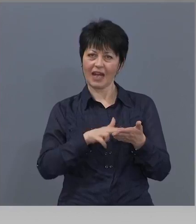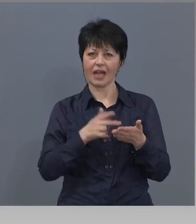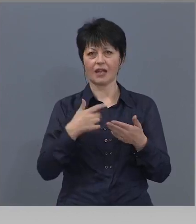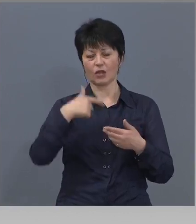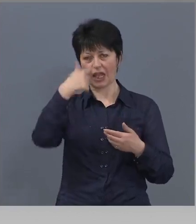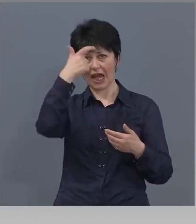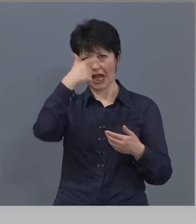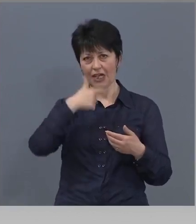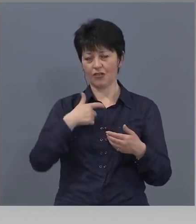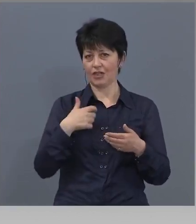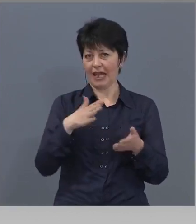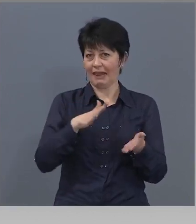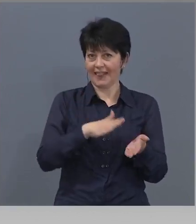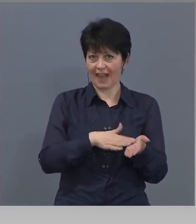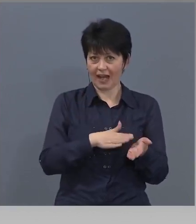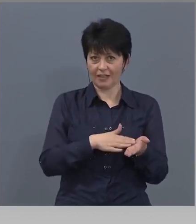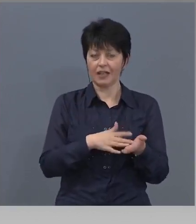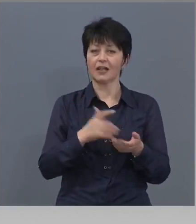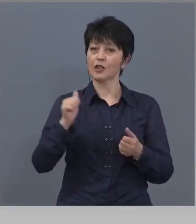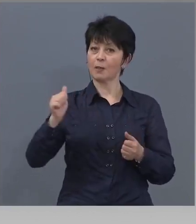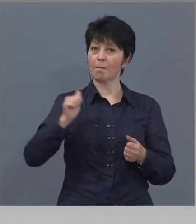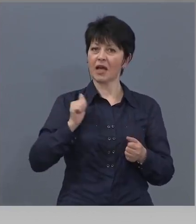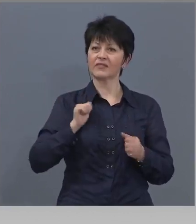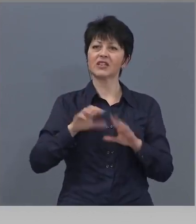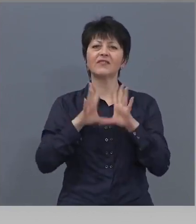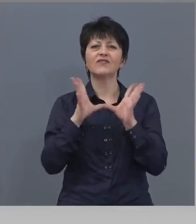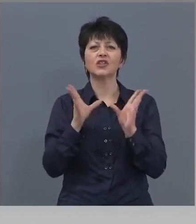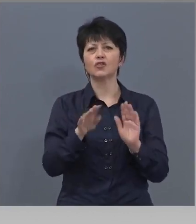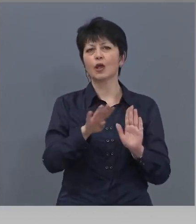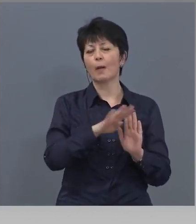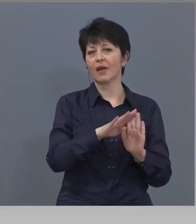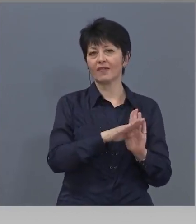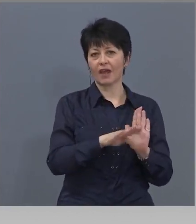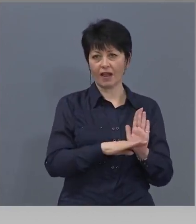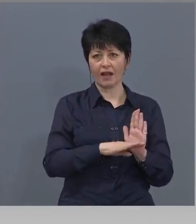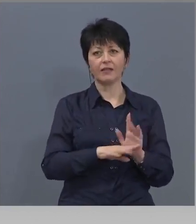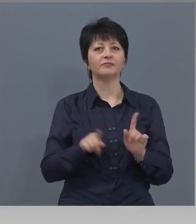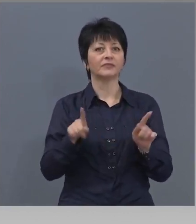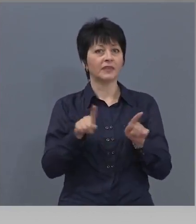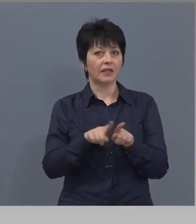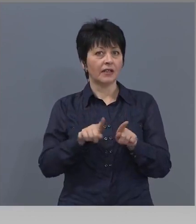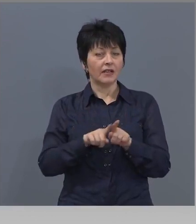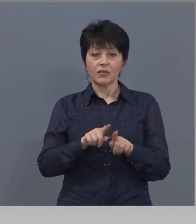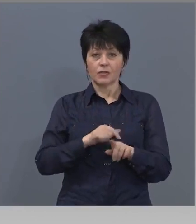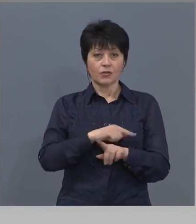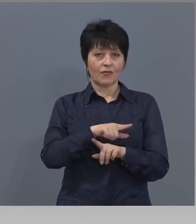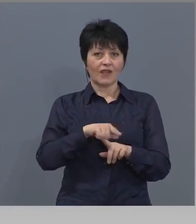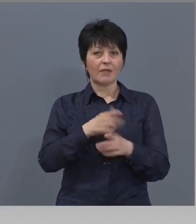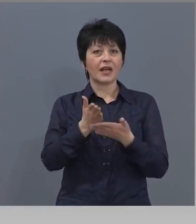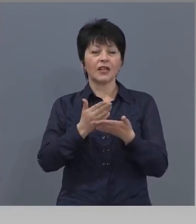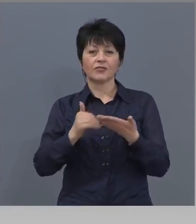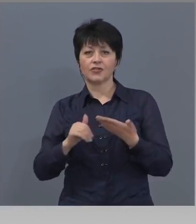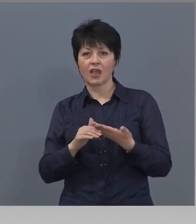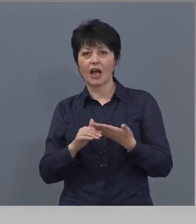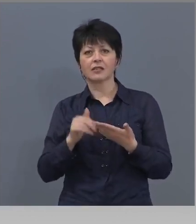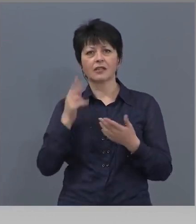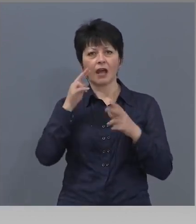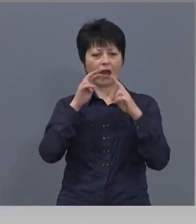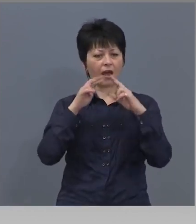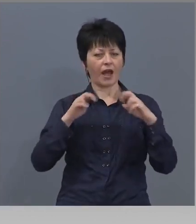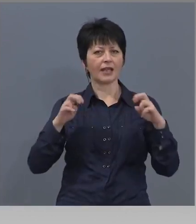Естествено, спазват се всички правила за работа с лични данни. В същото време, част от тях се анализират